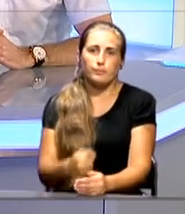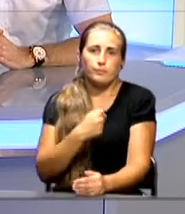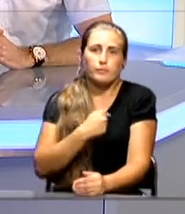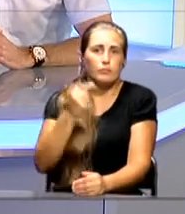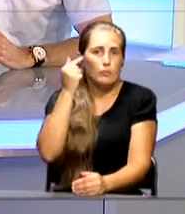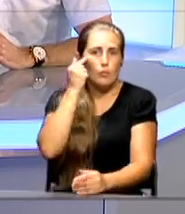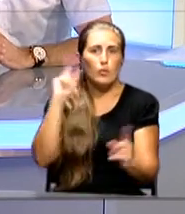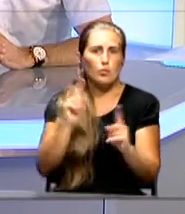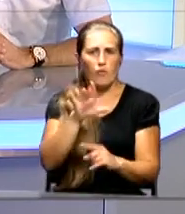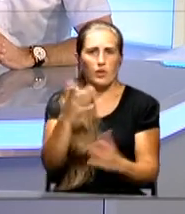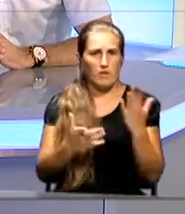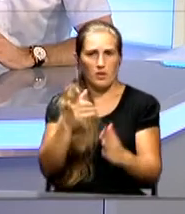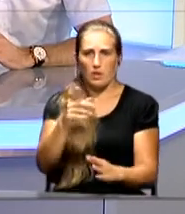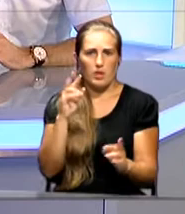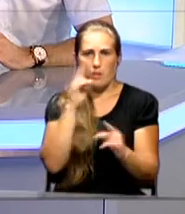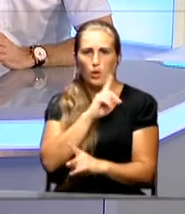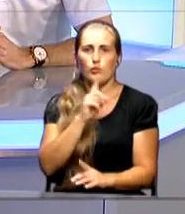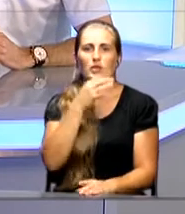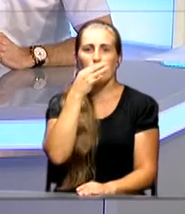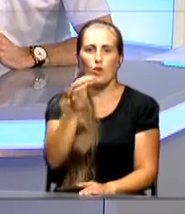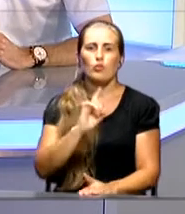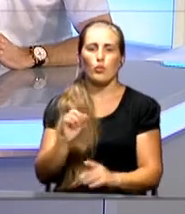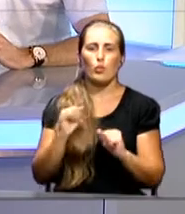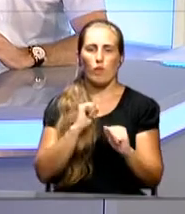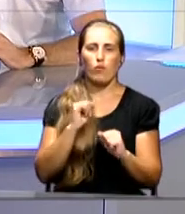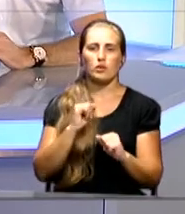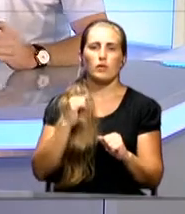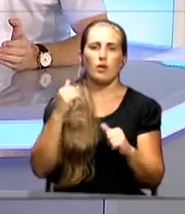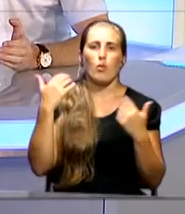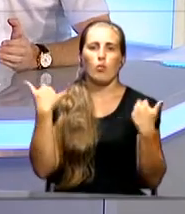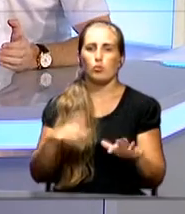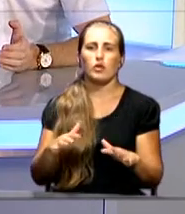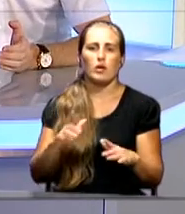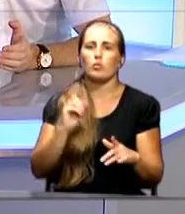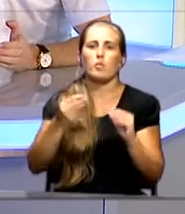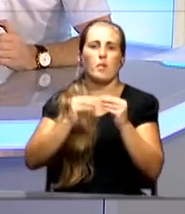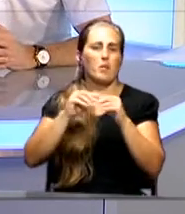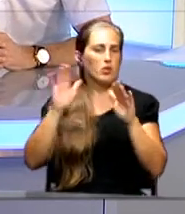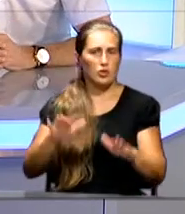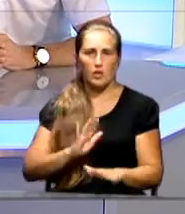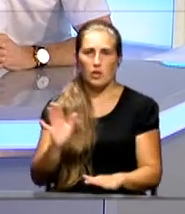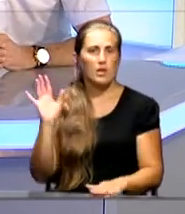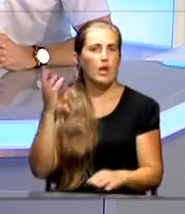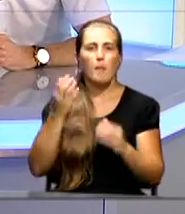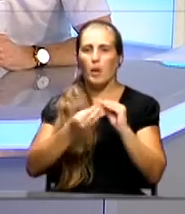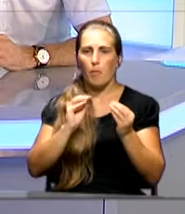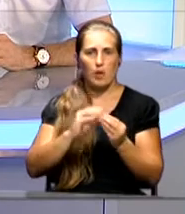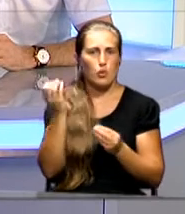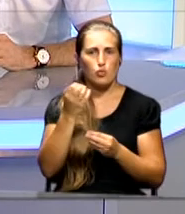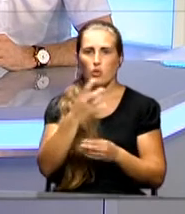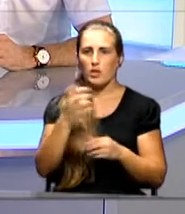думаю, что вы наслышались, когда сказали, что руководство республики отрапортовало, что проблема решена. Проблема не решена.